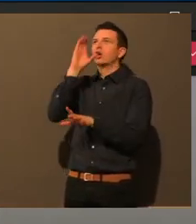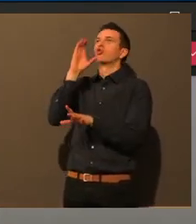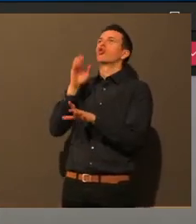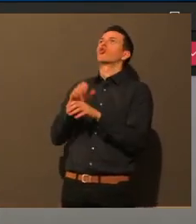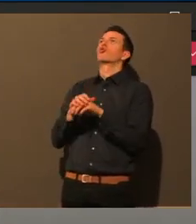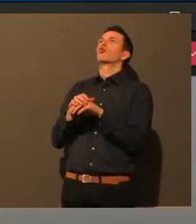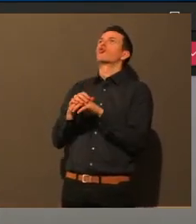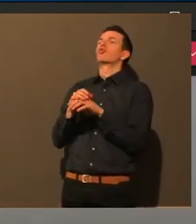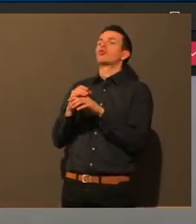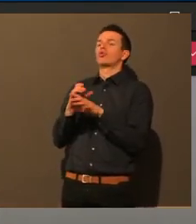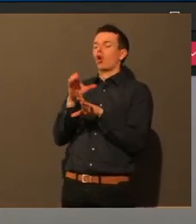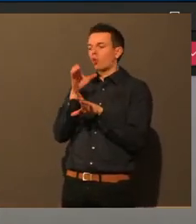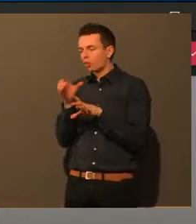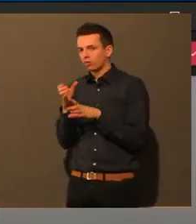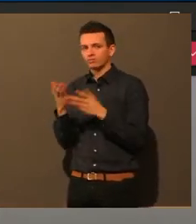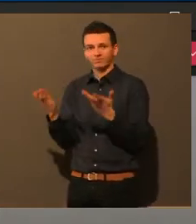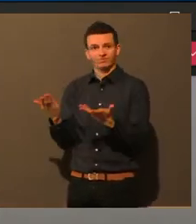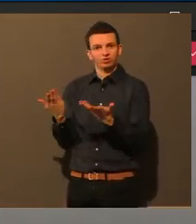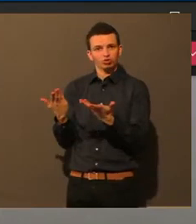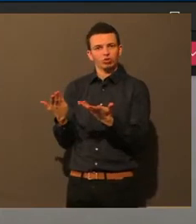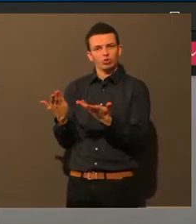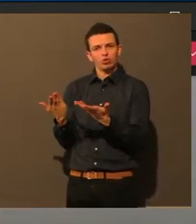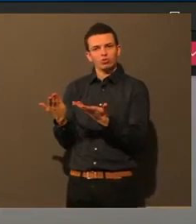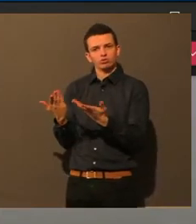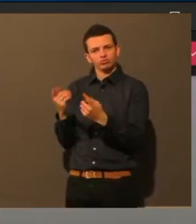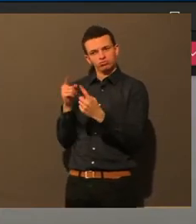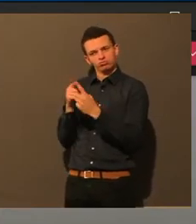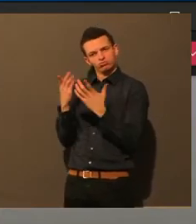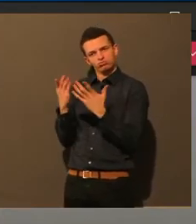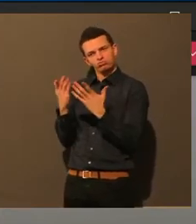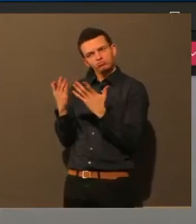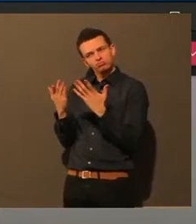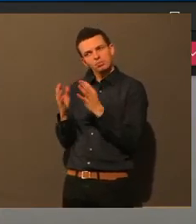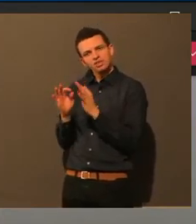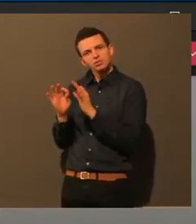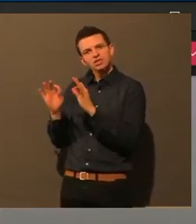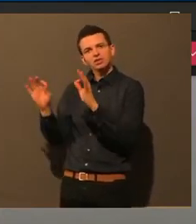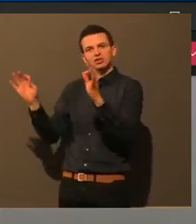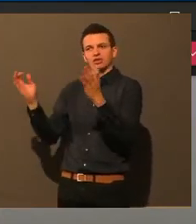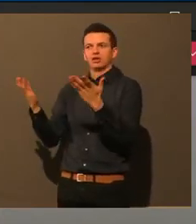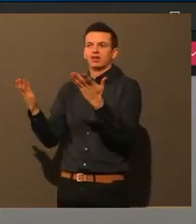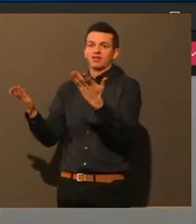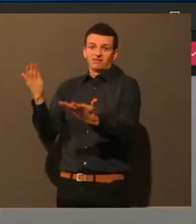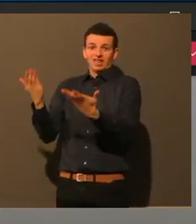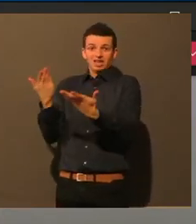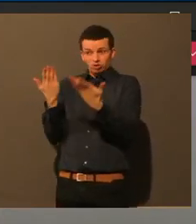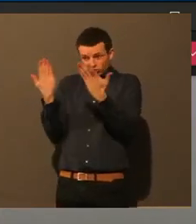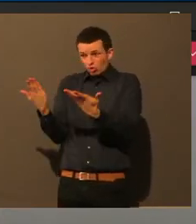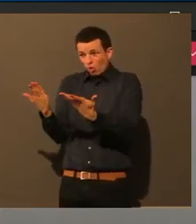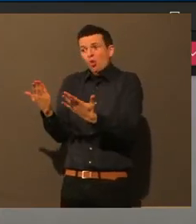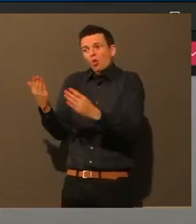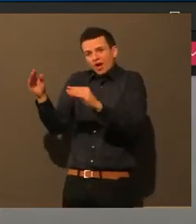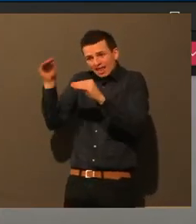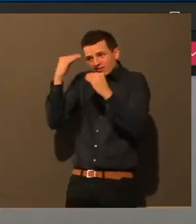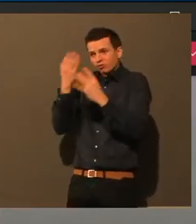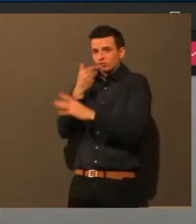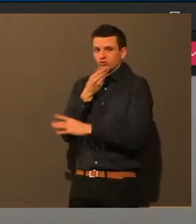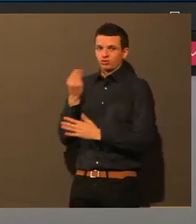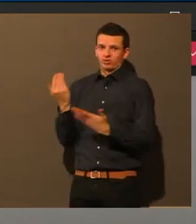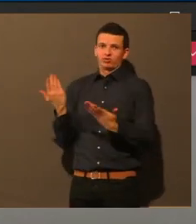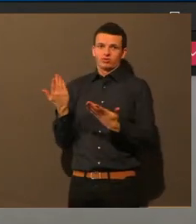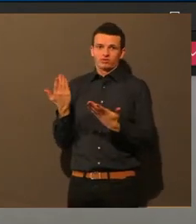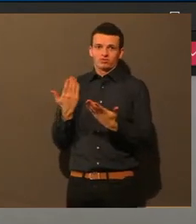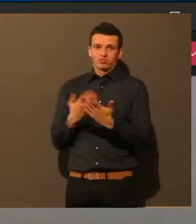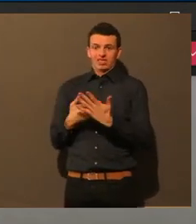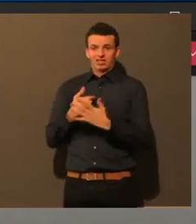reinschreiben, woran man jetzt nicht als erstes denkt, weil da wäre ich jetzt nicht als erstes draufgekommen, wenn ich einen Virus habe, dass ich dann zum